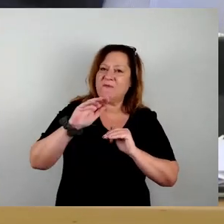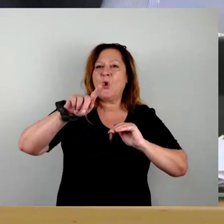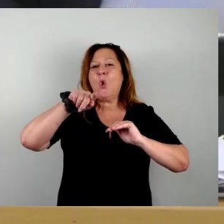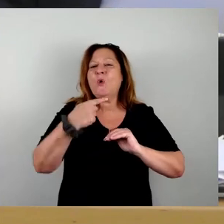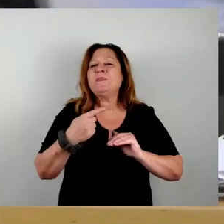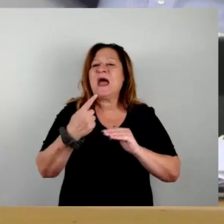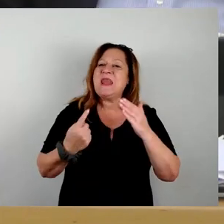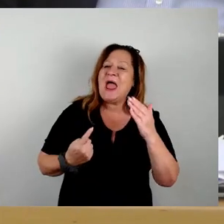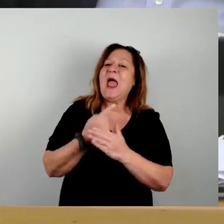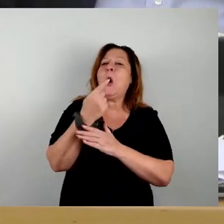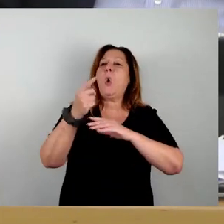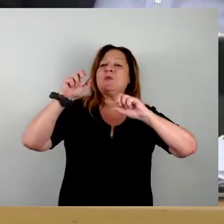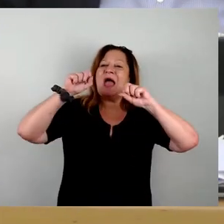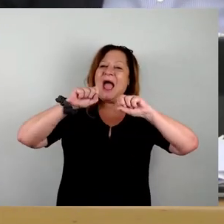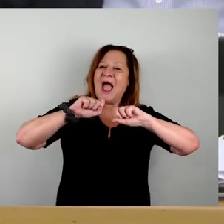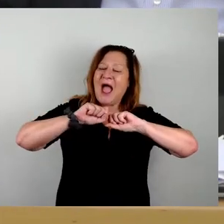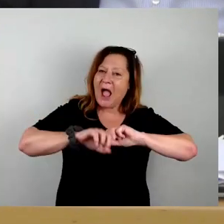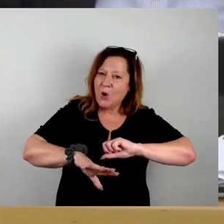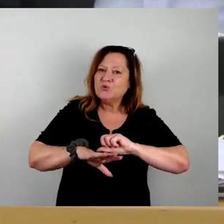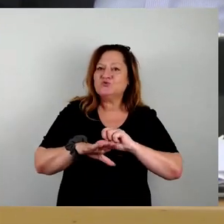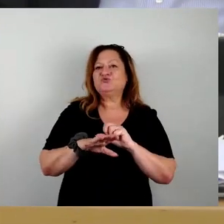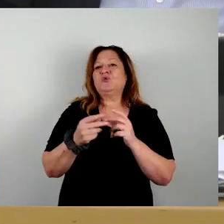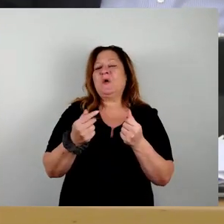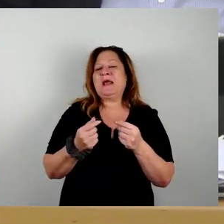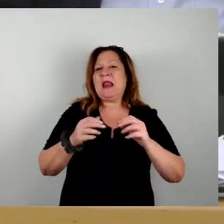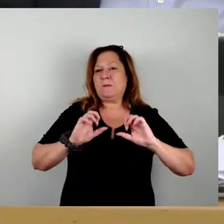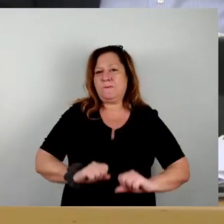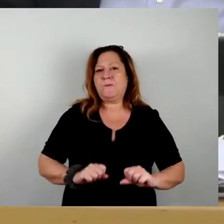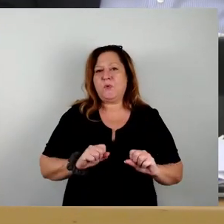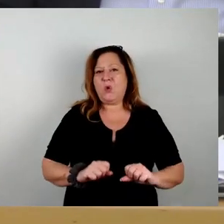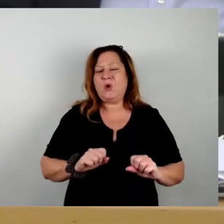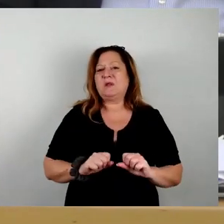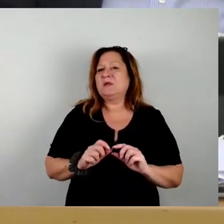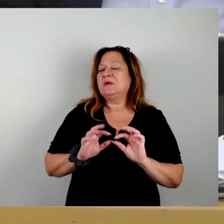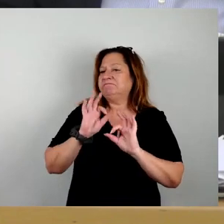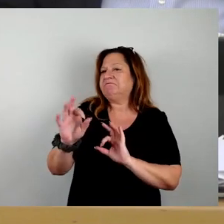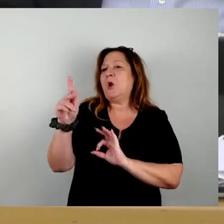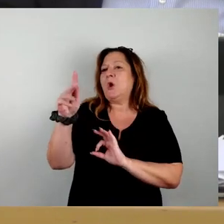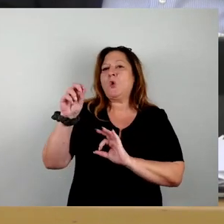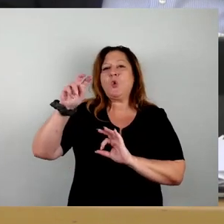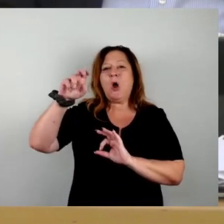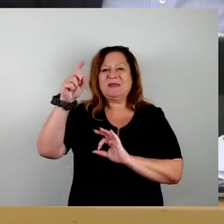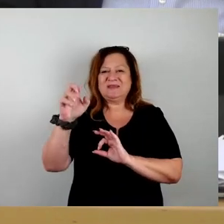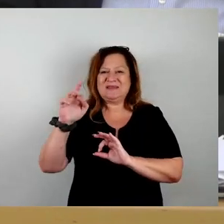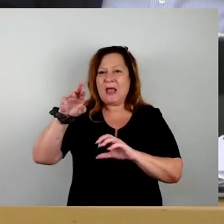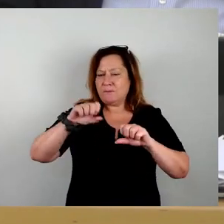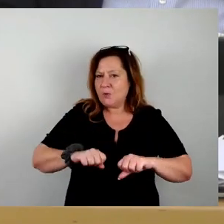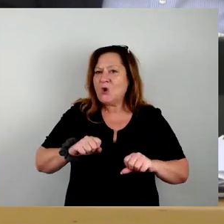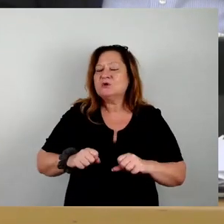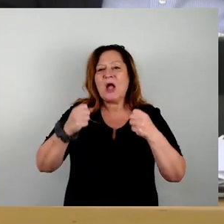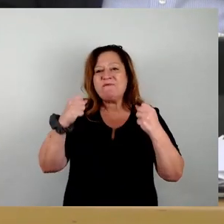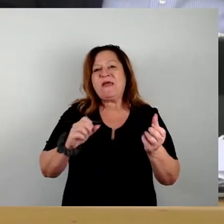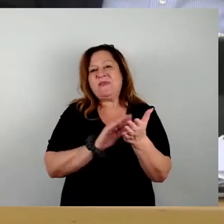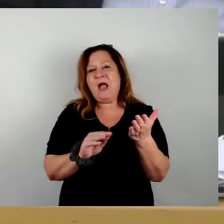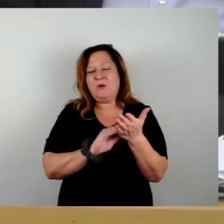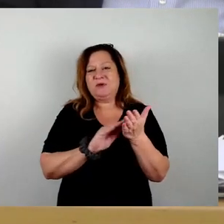auch für die Funktionen des Konzernes möglich und auch festgeschrieben. Und von der Seite, wenn